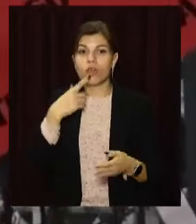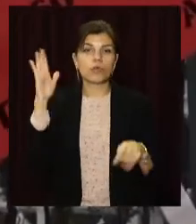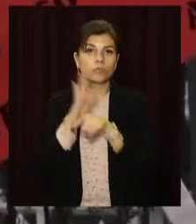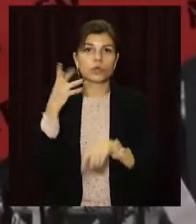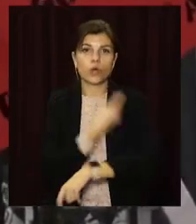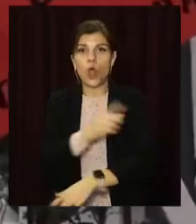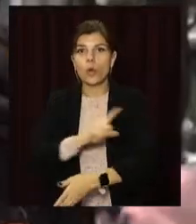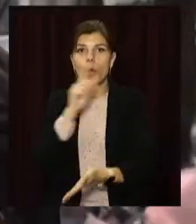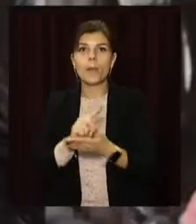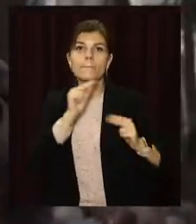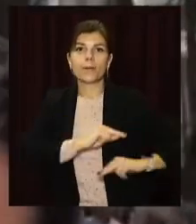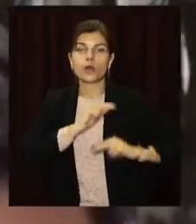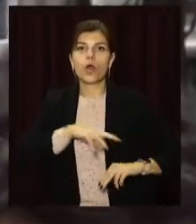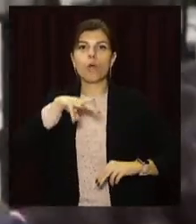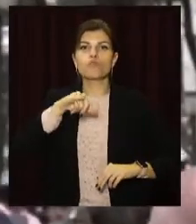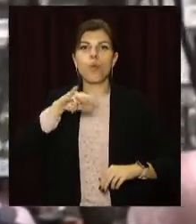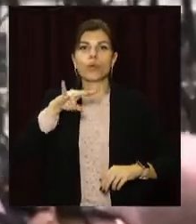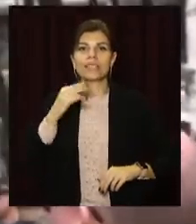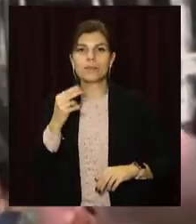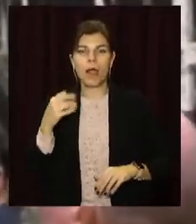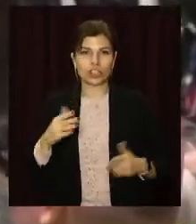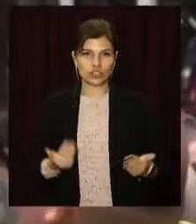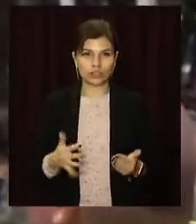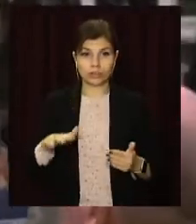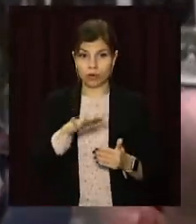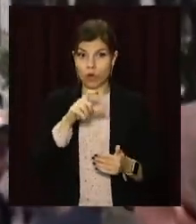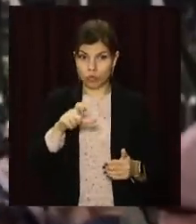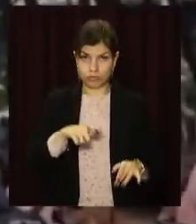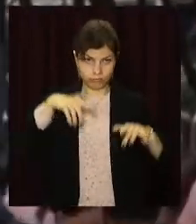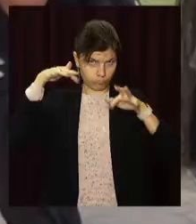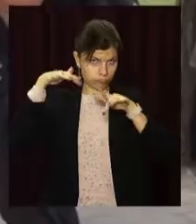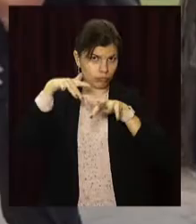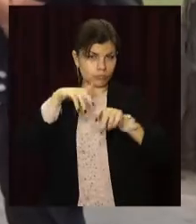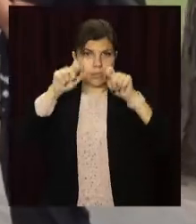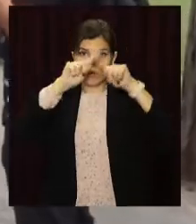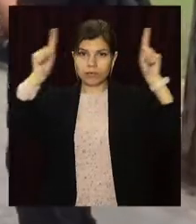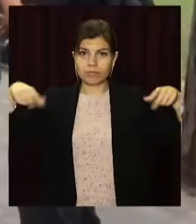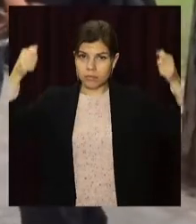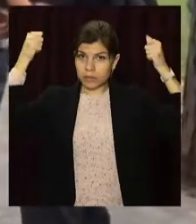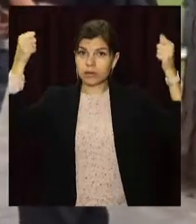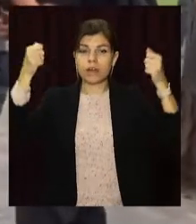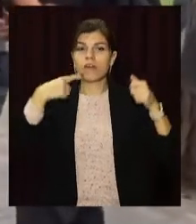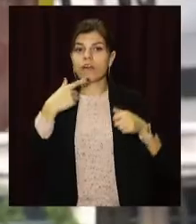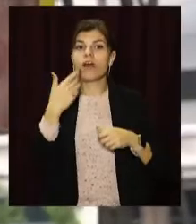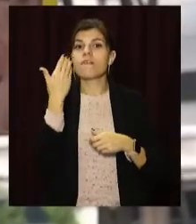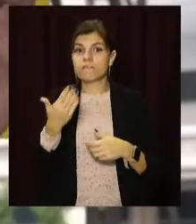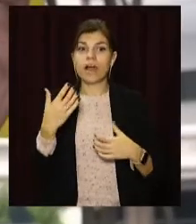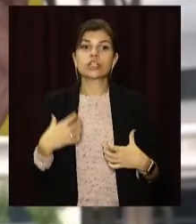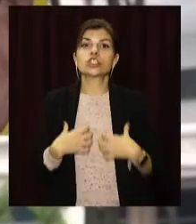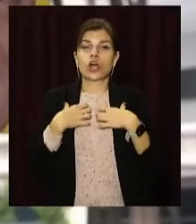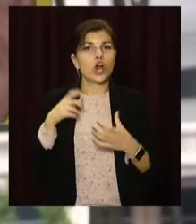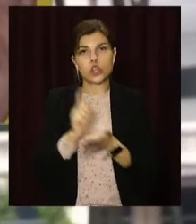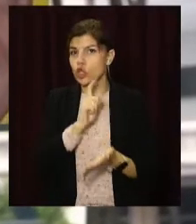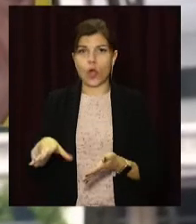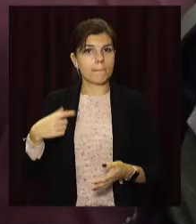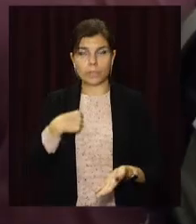імунізацію працівників муніципальних служб. Жителі Нью-Йорку вийшли на вулиці міста із плакатами і з написами «Ваш страх не повинен коштувати